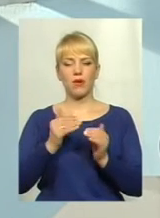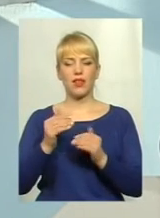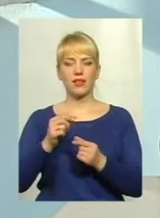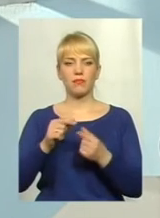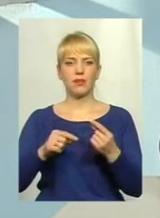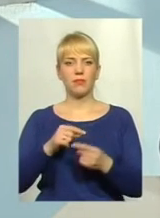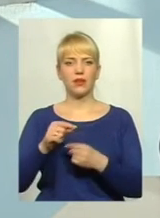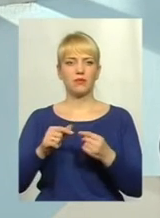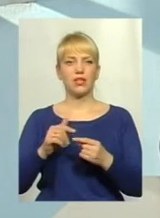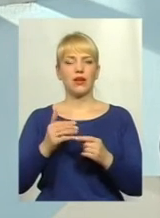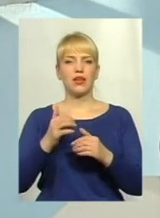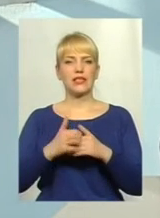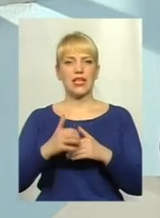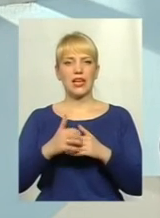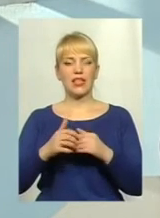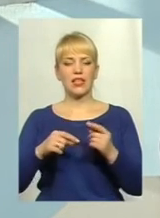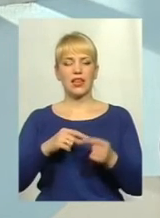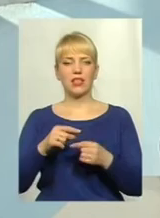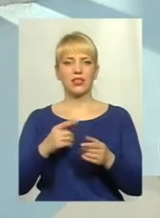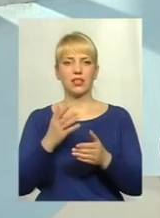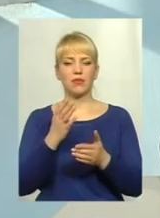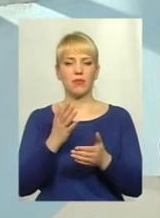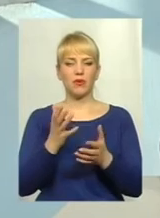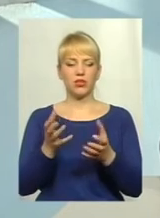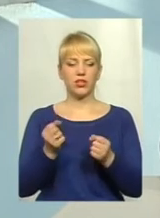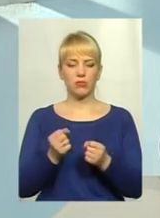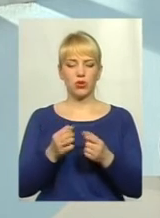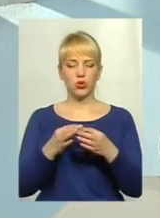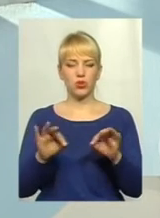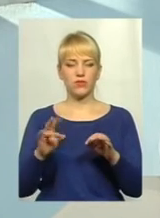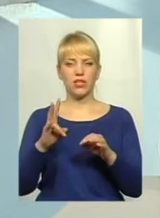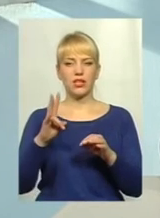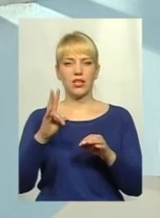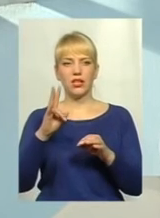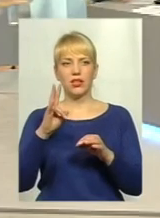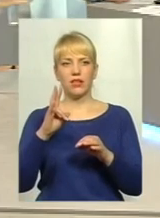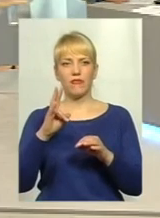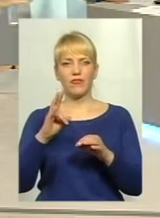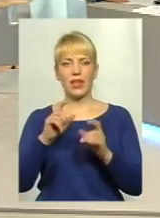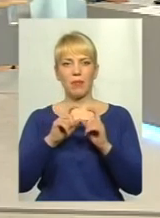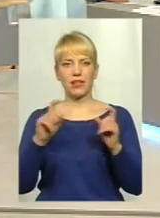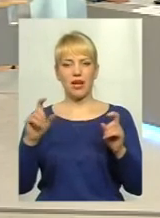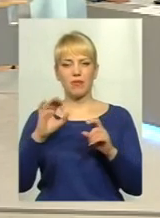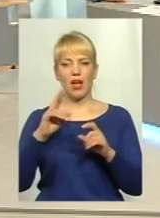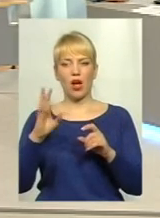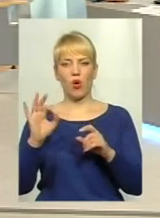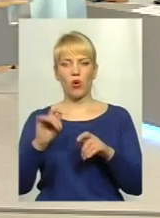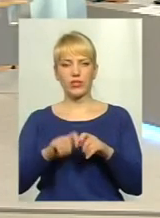маленька середня ланка отримує дозвіл на викиди у Департаменті екології та природних Тобто звернутися в